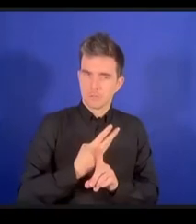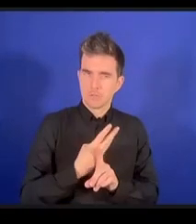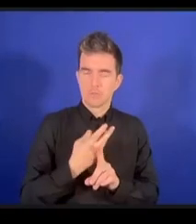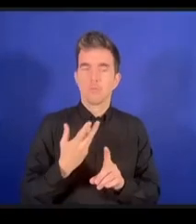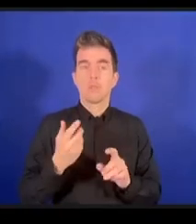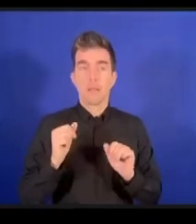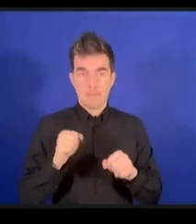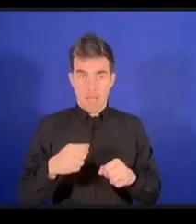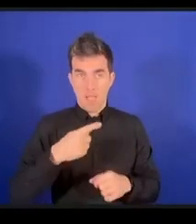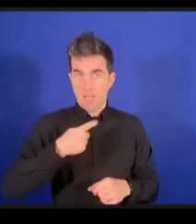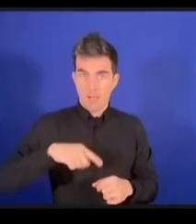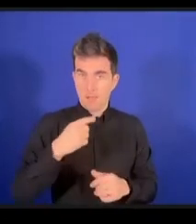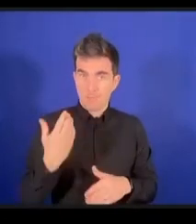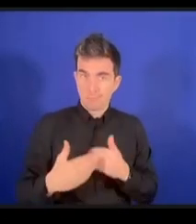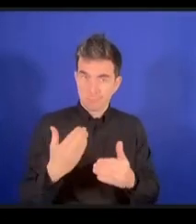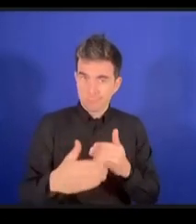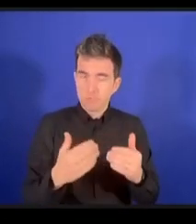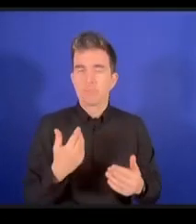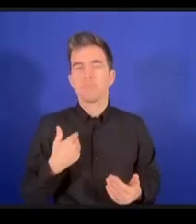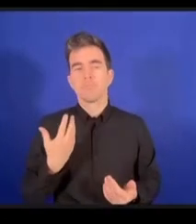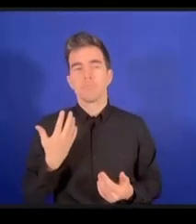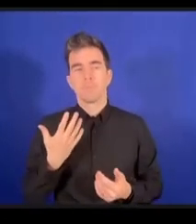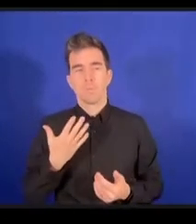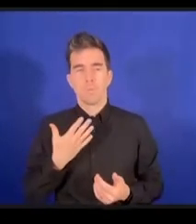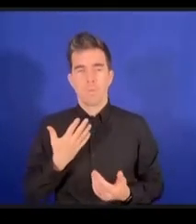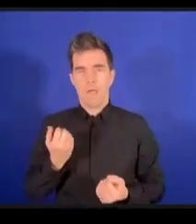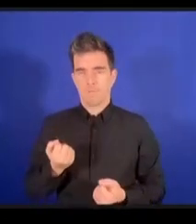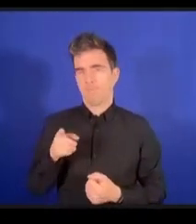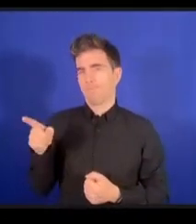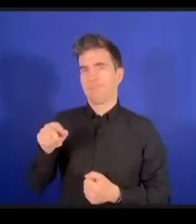nous avons une demande d'intervention en ligne